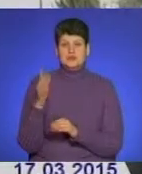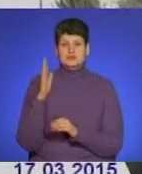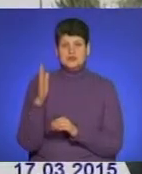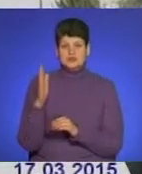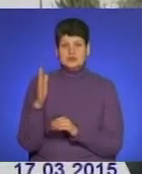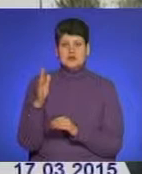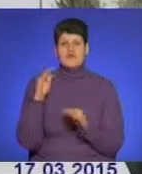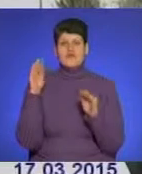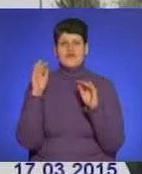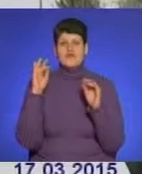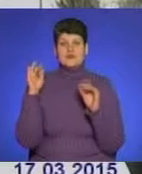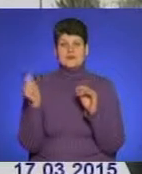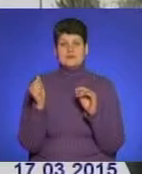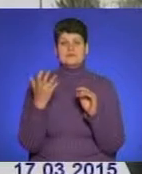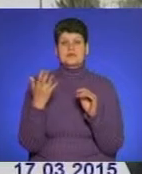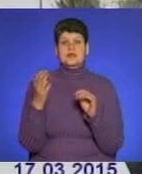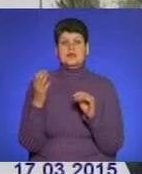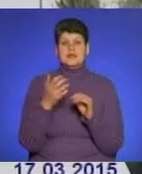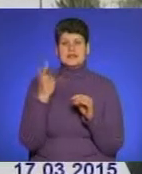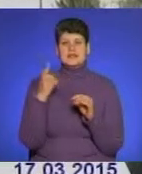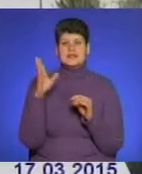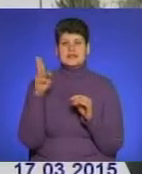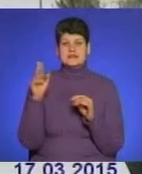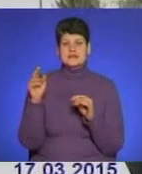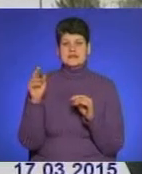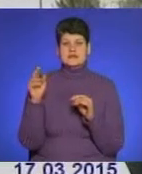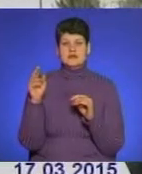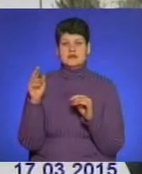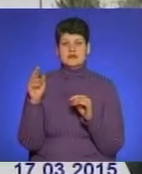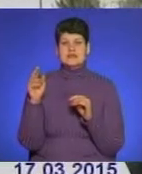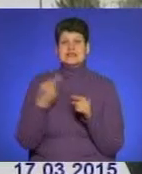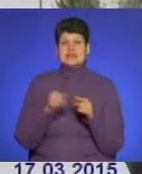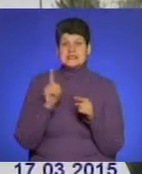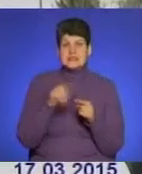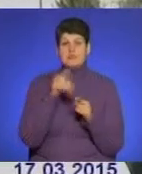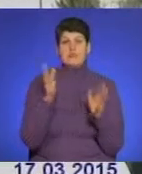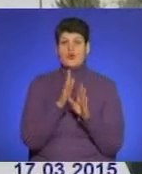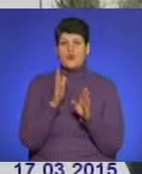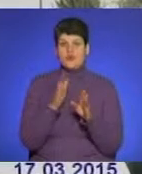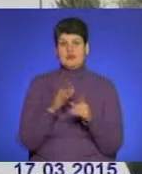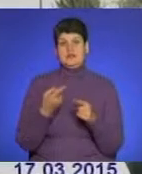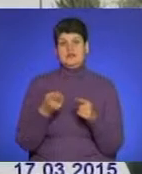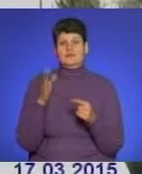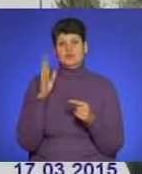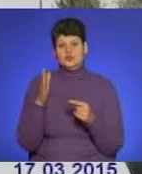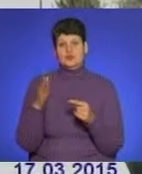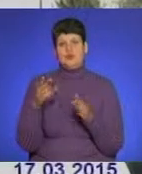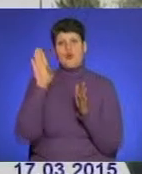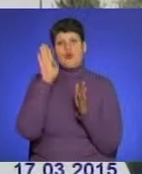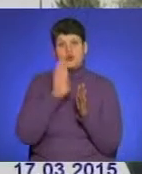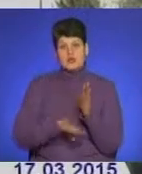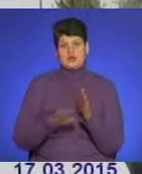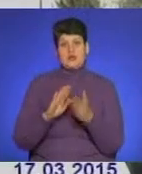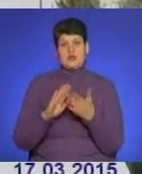атмосферні фронти з Північного Заходу. Від циклон, який рухається з Атлантики. Ось ті атмосферні фронти можуть погіршити